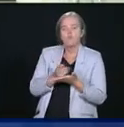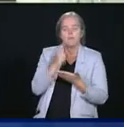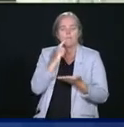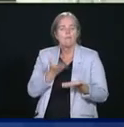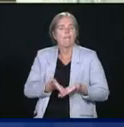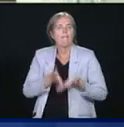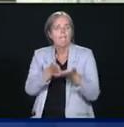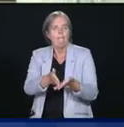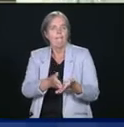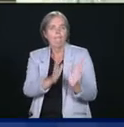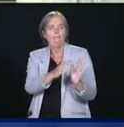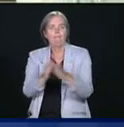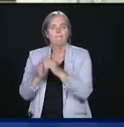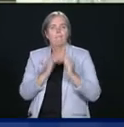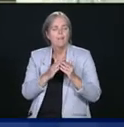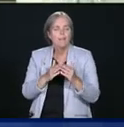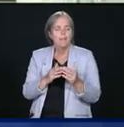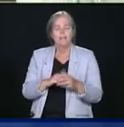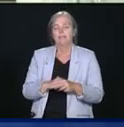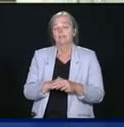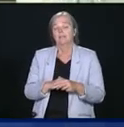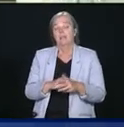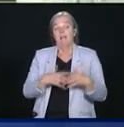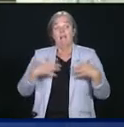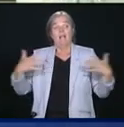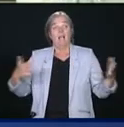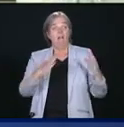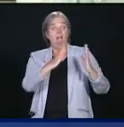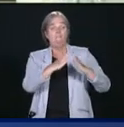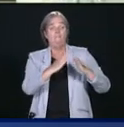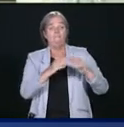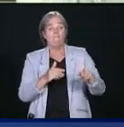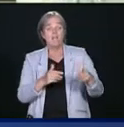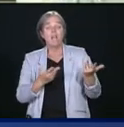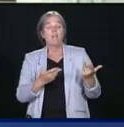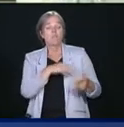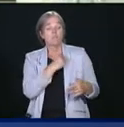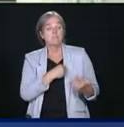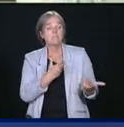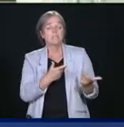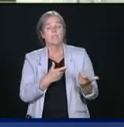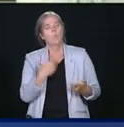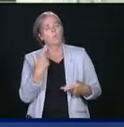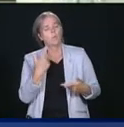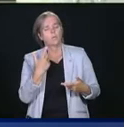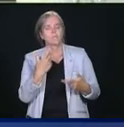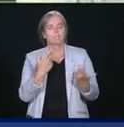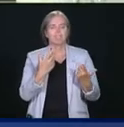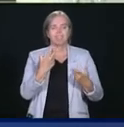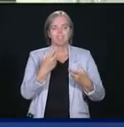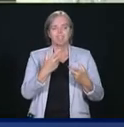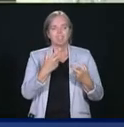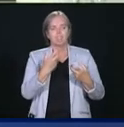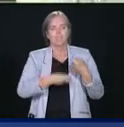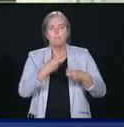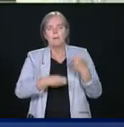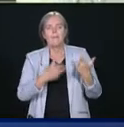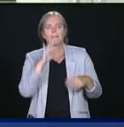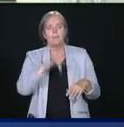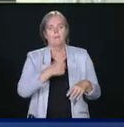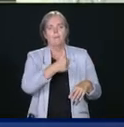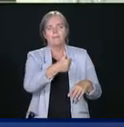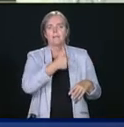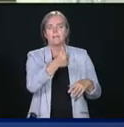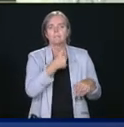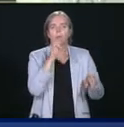On sait très bien qu'il y a plusieurs grandes municipalités qui ont énormément de difficultés par rapport au transport collectif. Ils ont